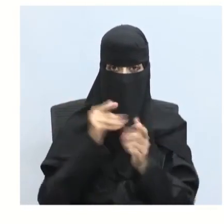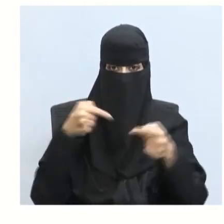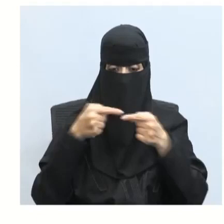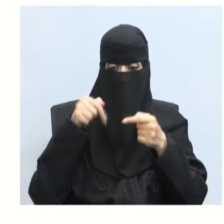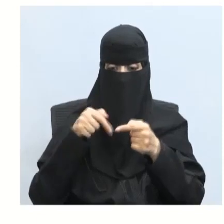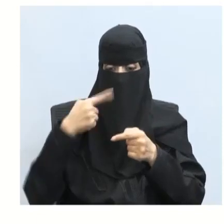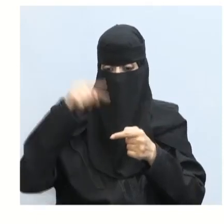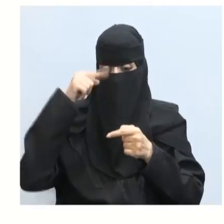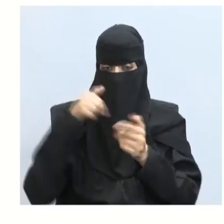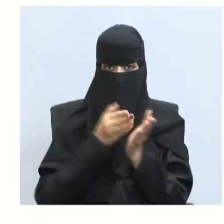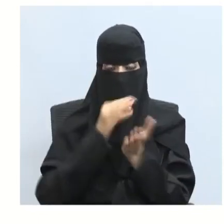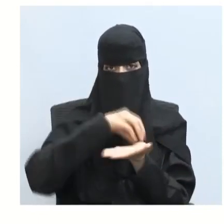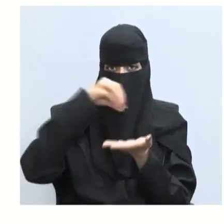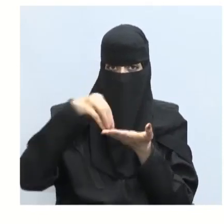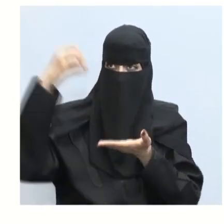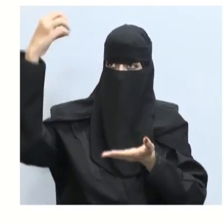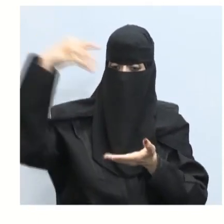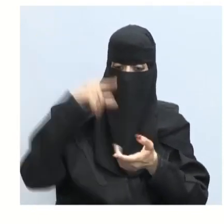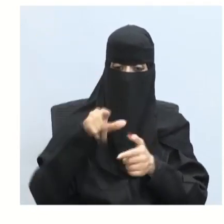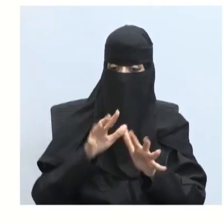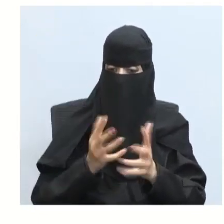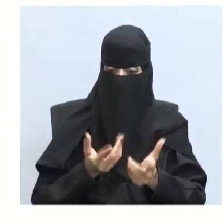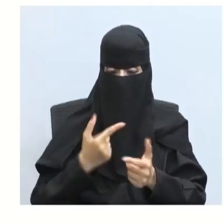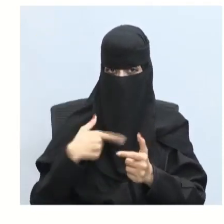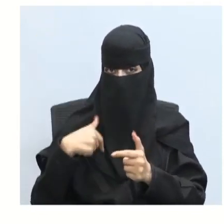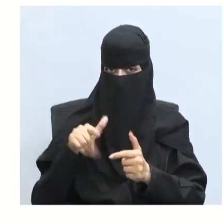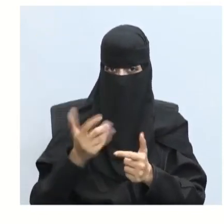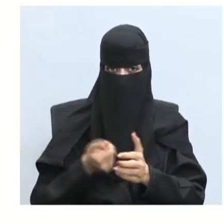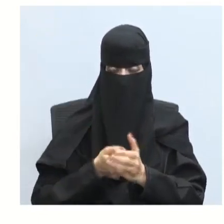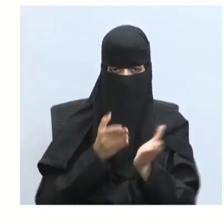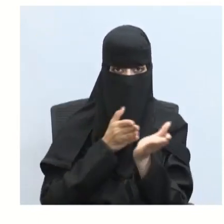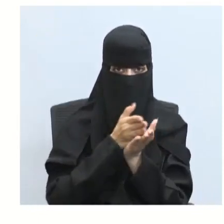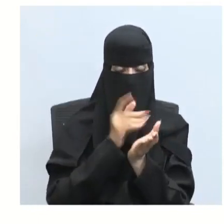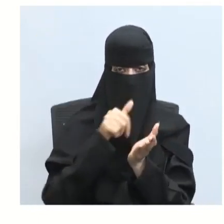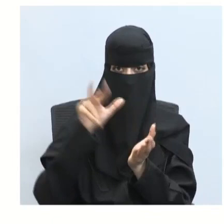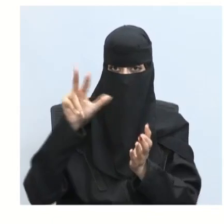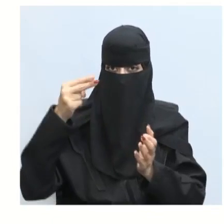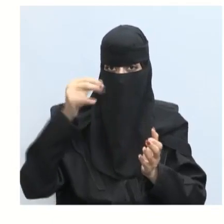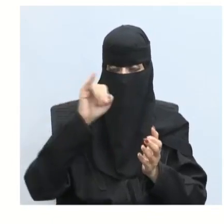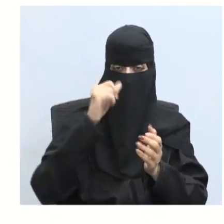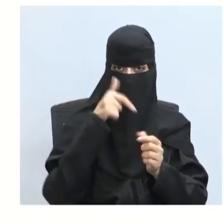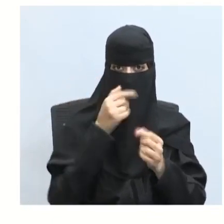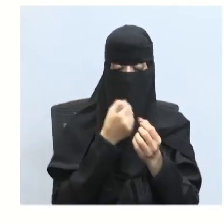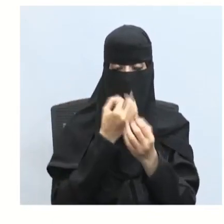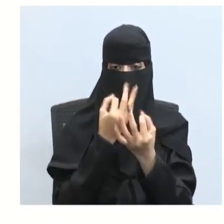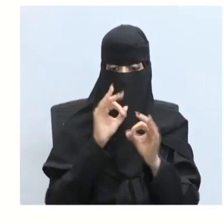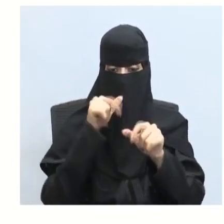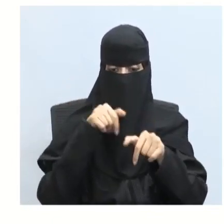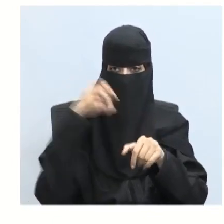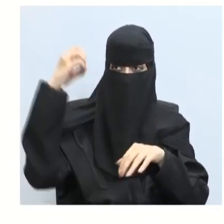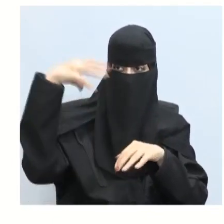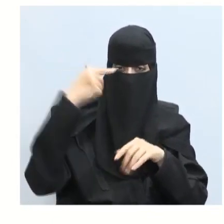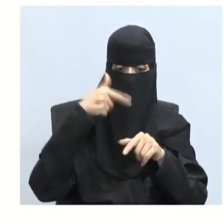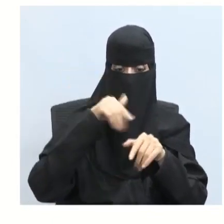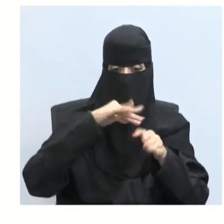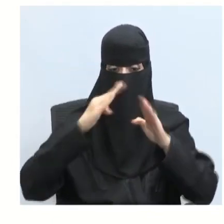يمثل مسار انتقال الضوء هو العمودي أو المتمم أو الشعاع